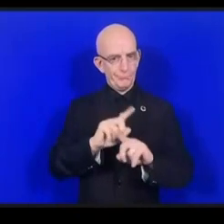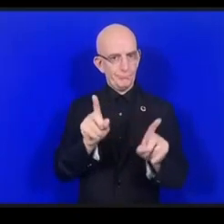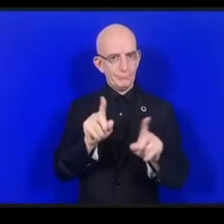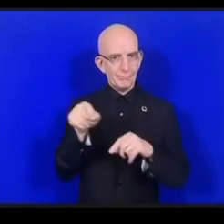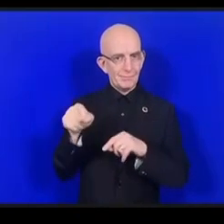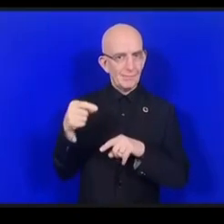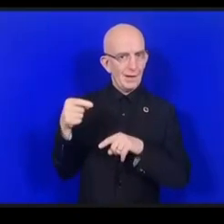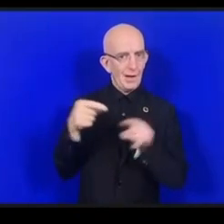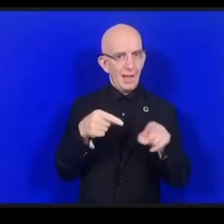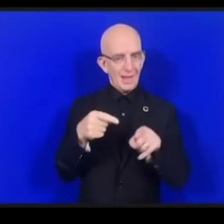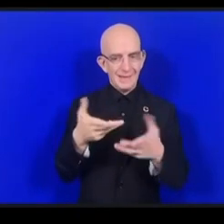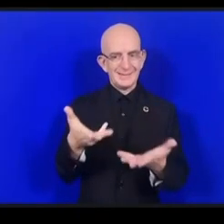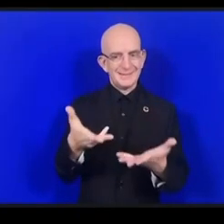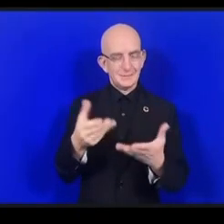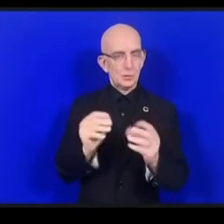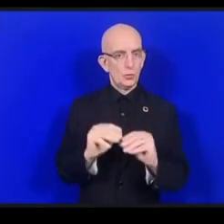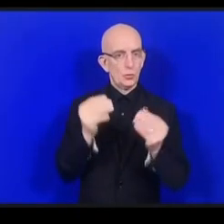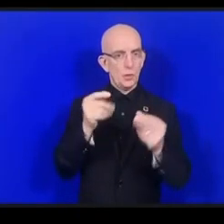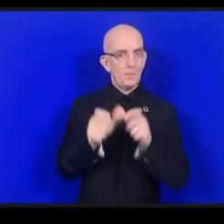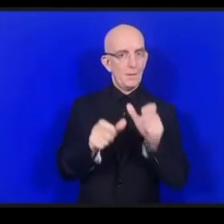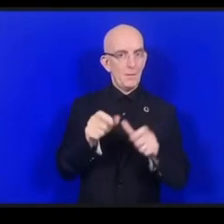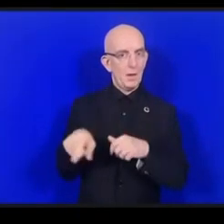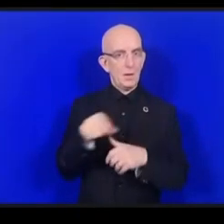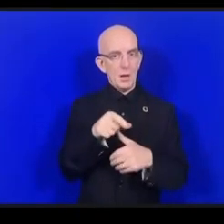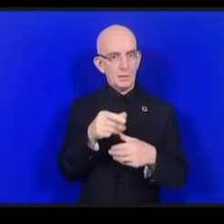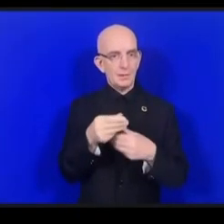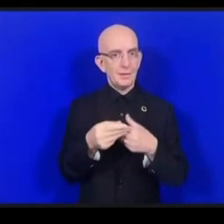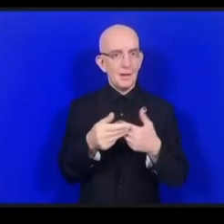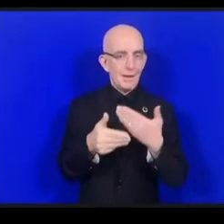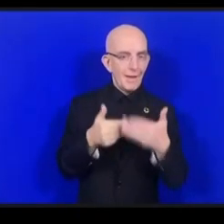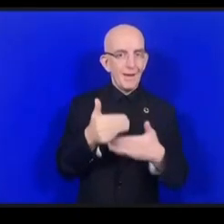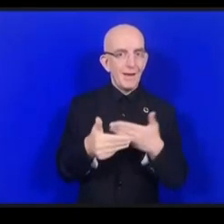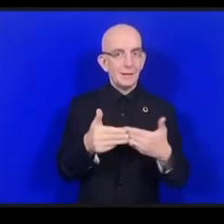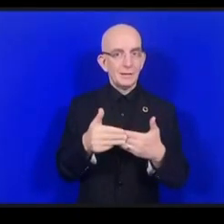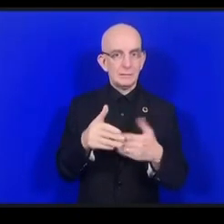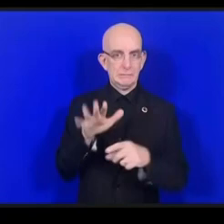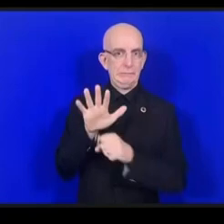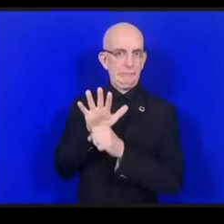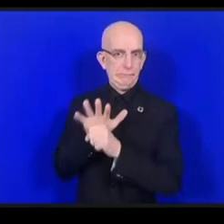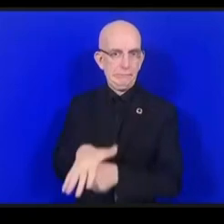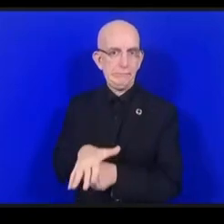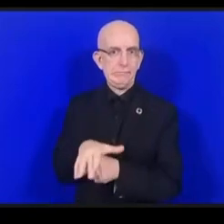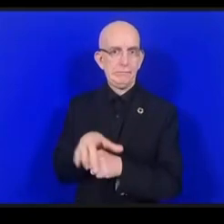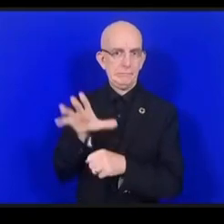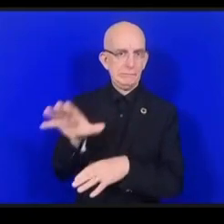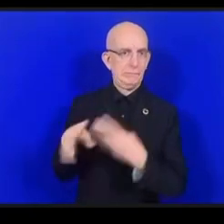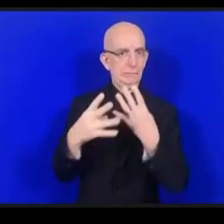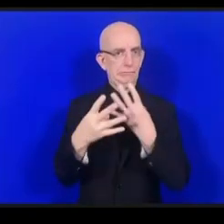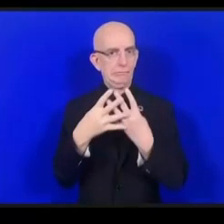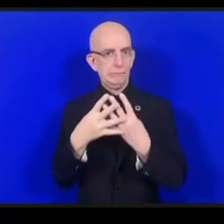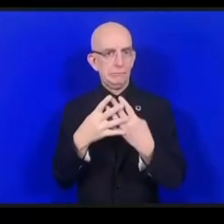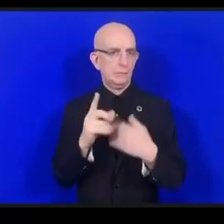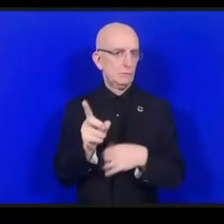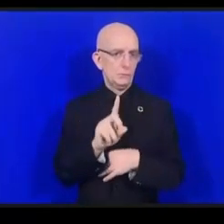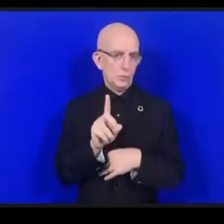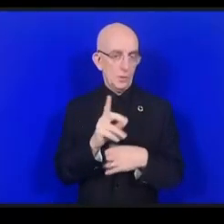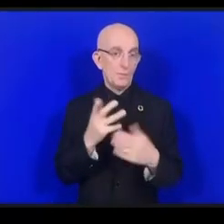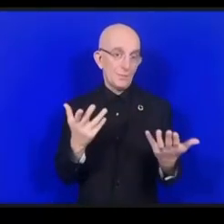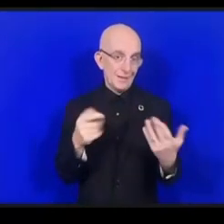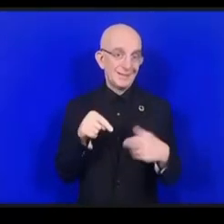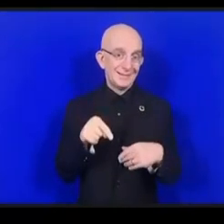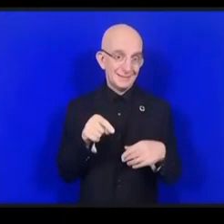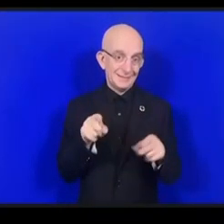فهناك دعوة إلى عدم تجريم الأنشطة التي يقوم بها الشباب على الإنترنت تجريم